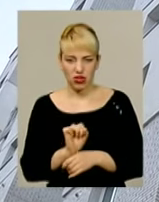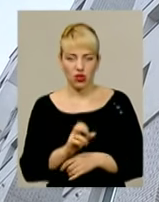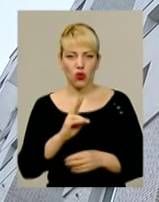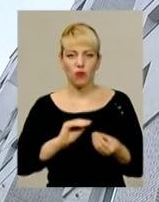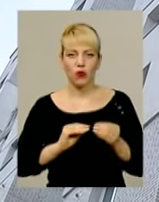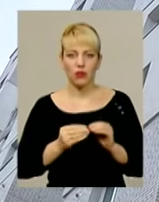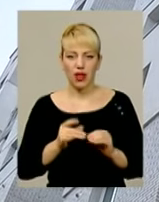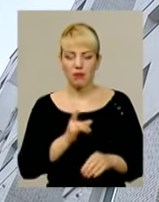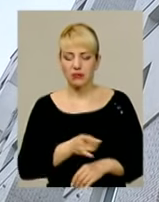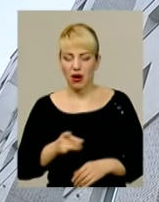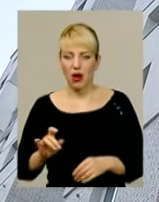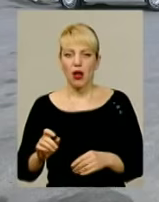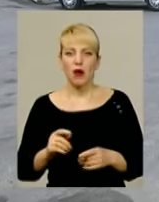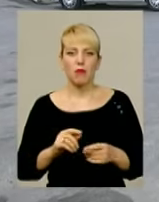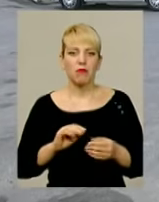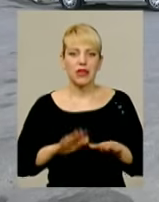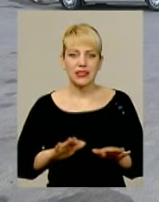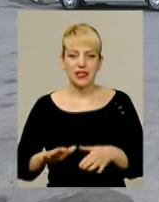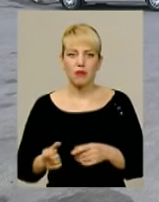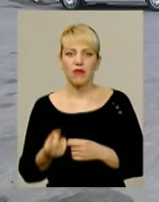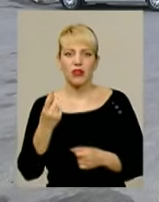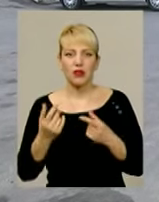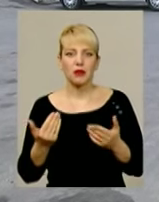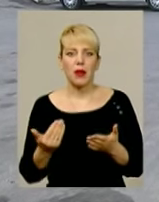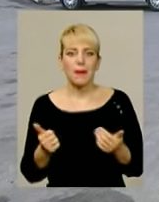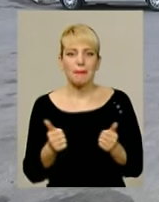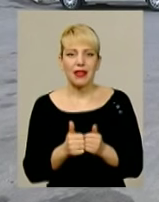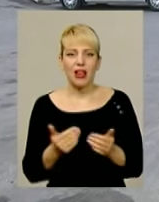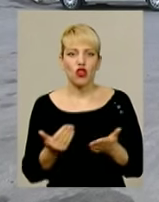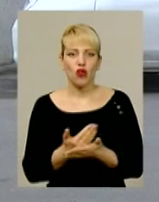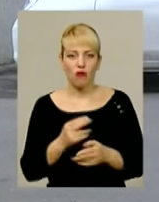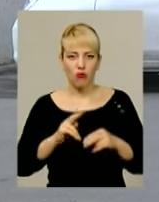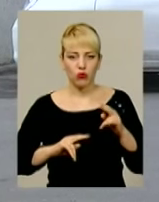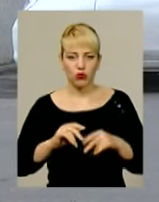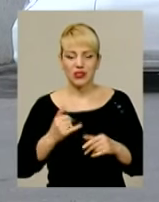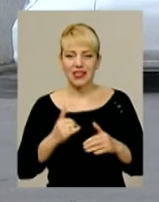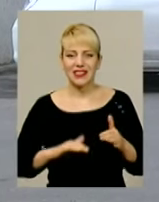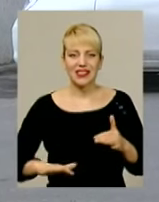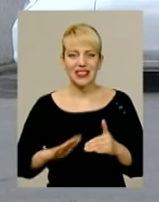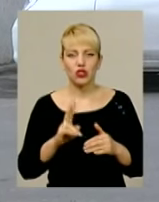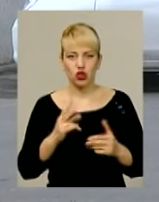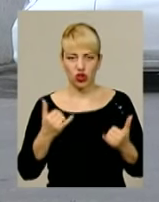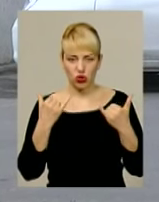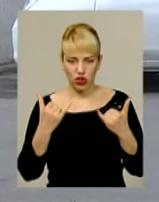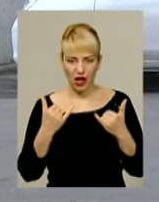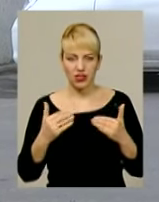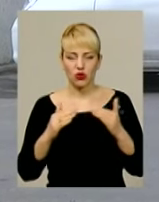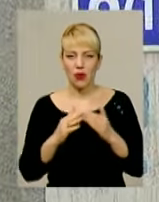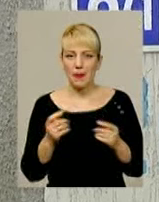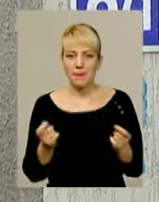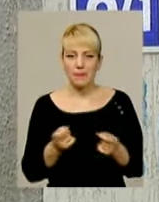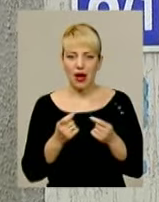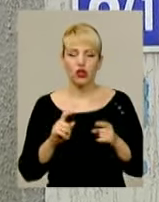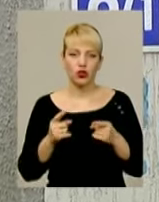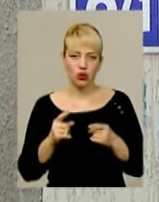паркомісцями виникає і біля новобудов. Зазвичай території, де зводять нове сучасне житло, замало. Тому забудовники роблять хід